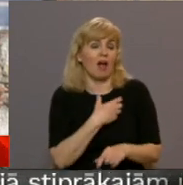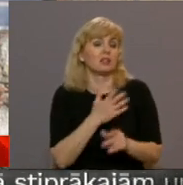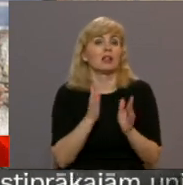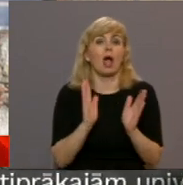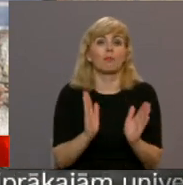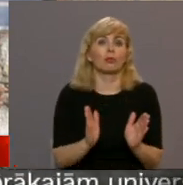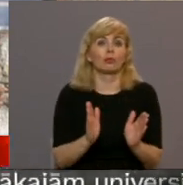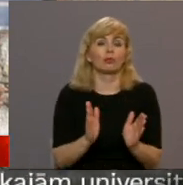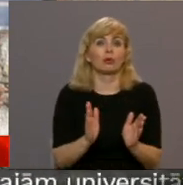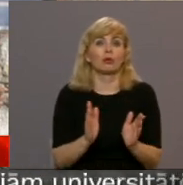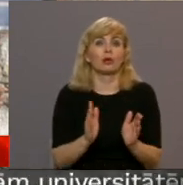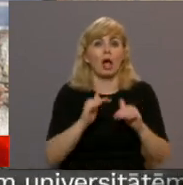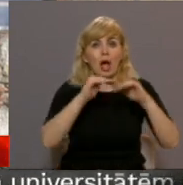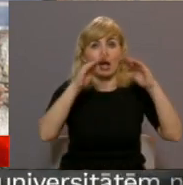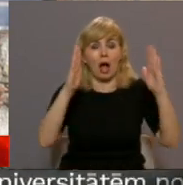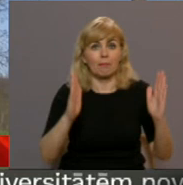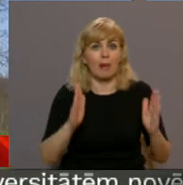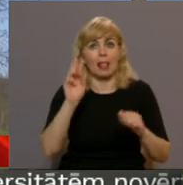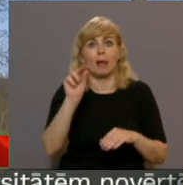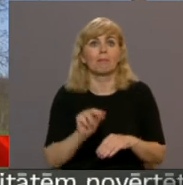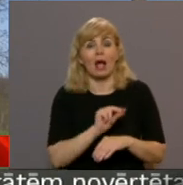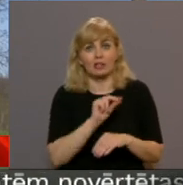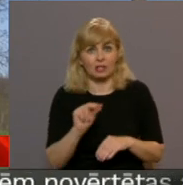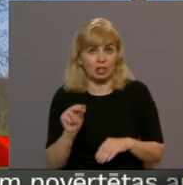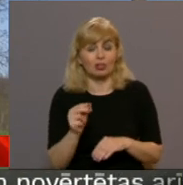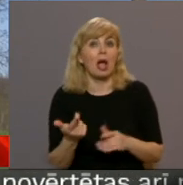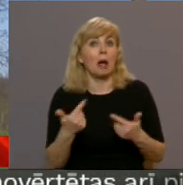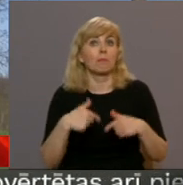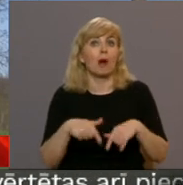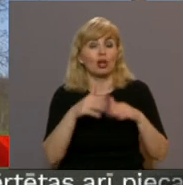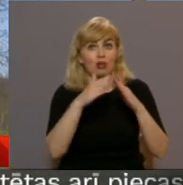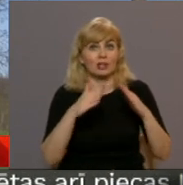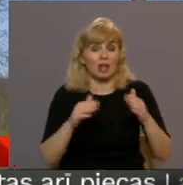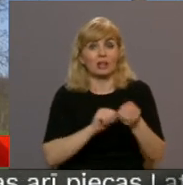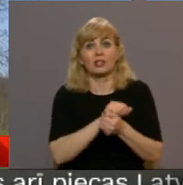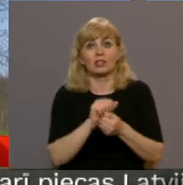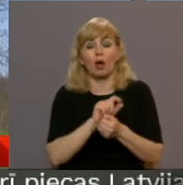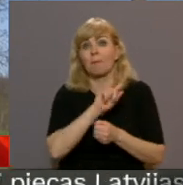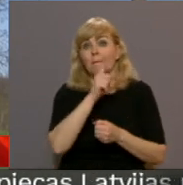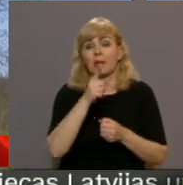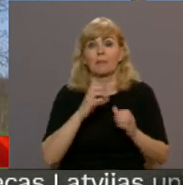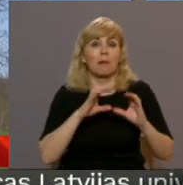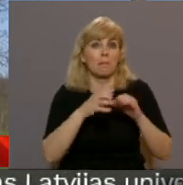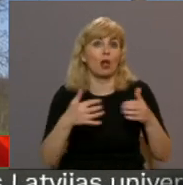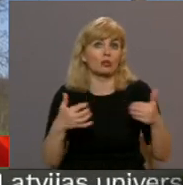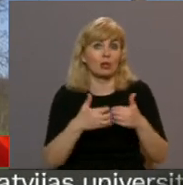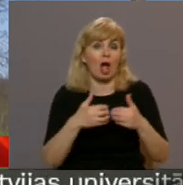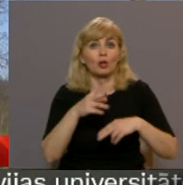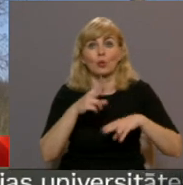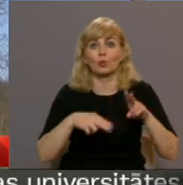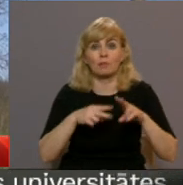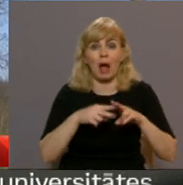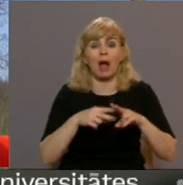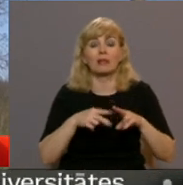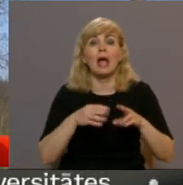kapelai vai baznīciņai. Pašēdzējā ēka pēc sagraušanas pirmajā pasaules karā uzbūvēt Latvijas